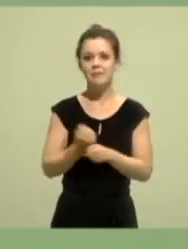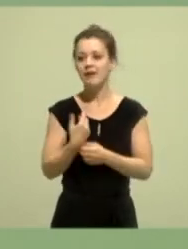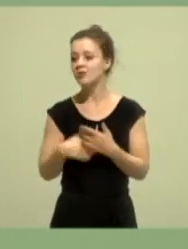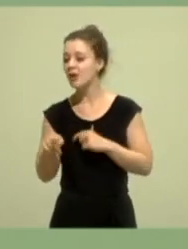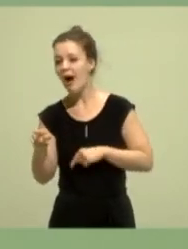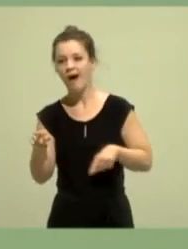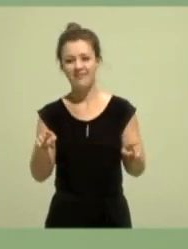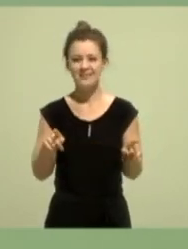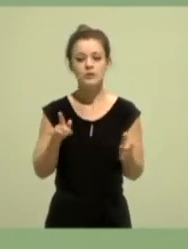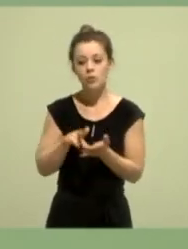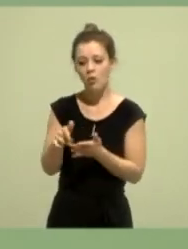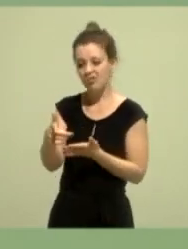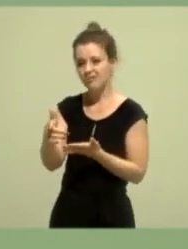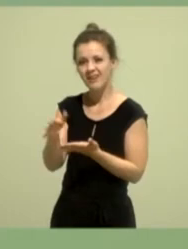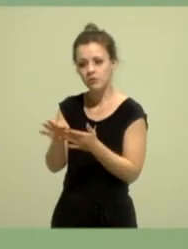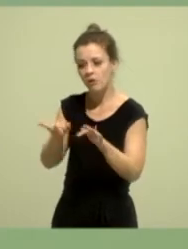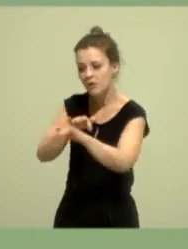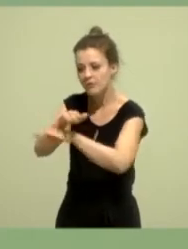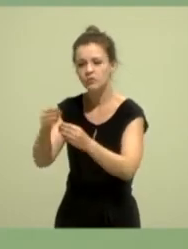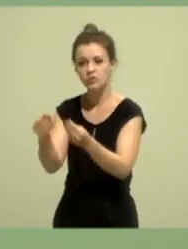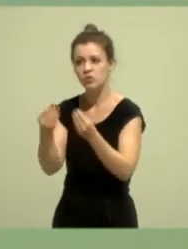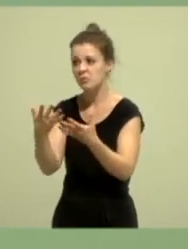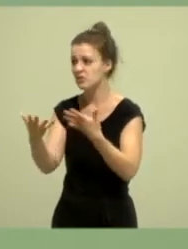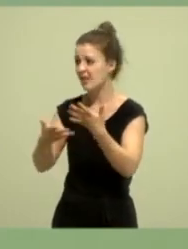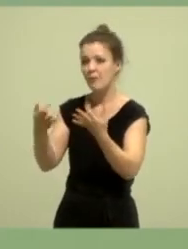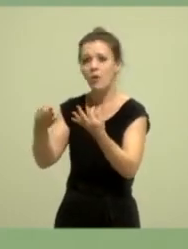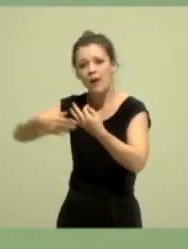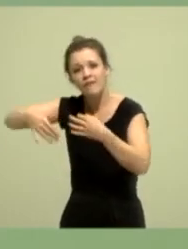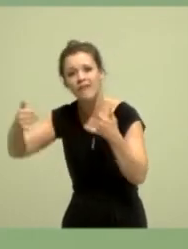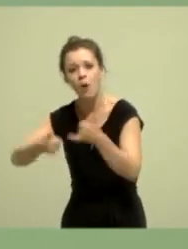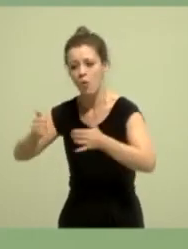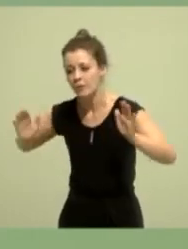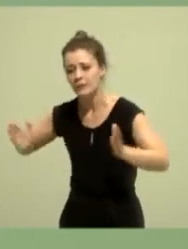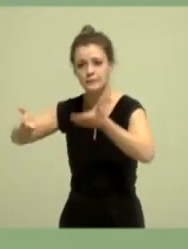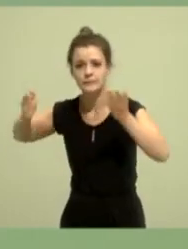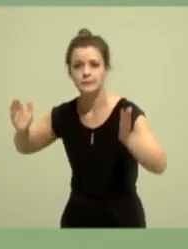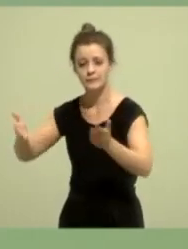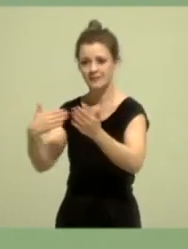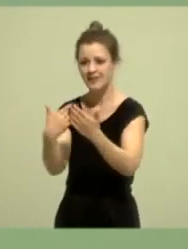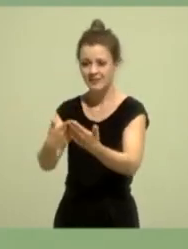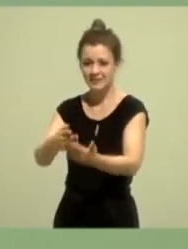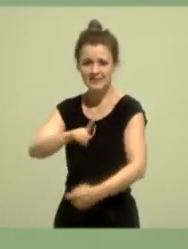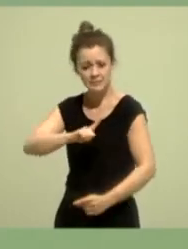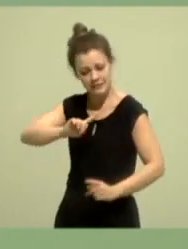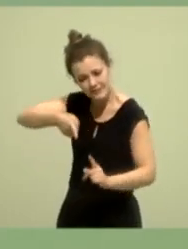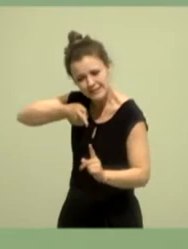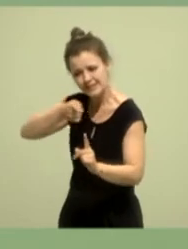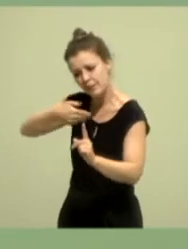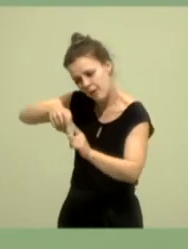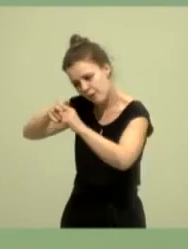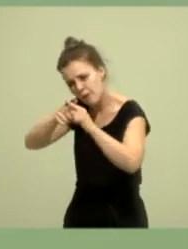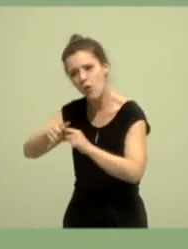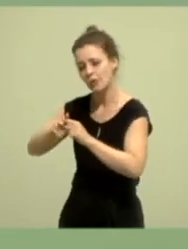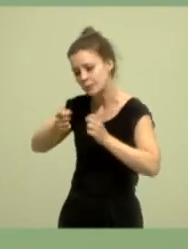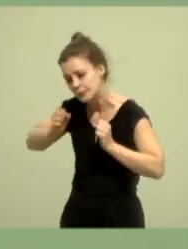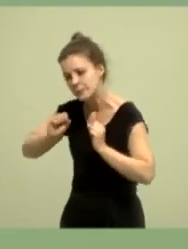Raum wir immer wieder in der Situation stehen, dass wir auch mehr Frauen aktivieren müssen. Und da würde ich gerne viel mehr Fokus reinlegen, viel mehr